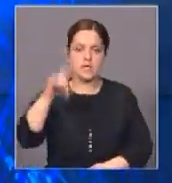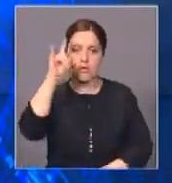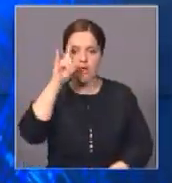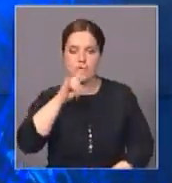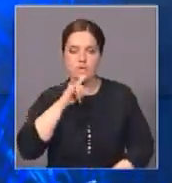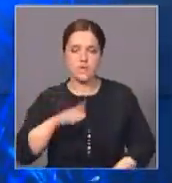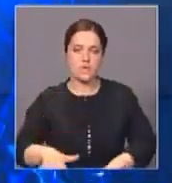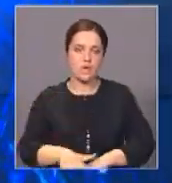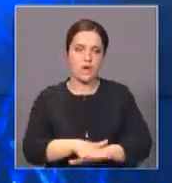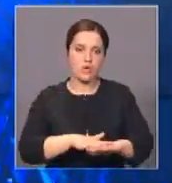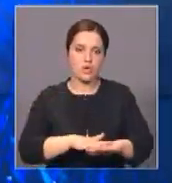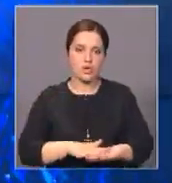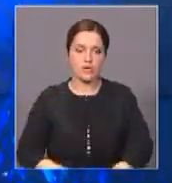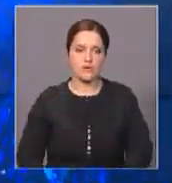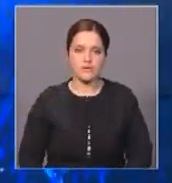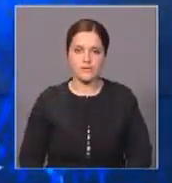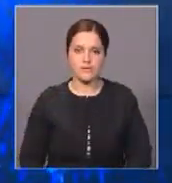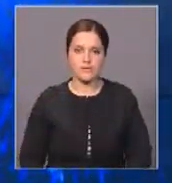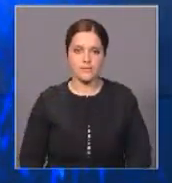казахского народа.